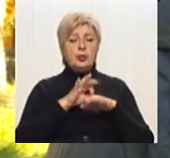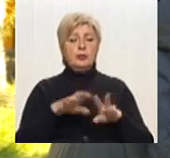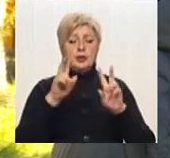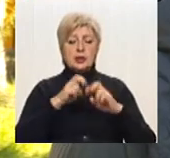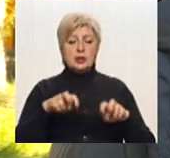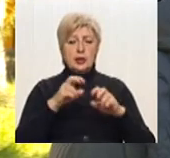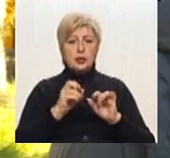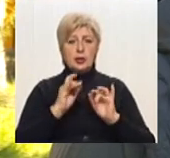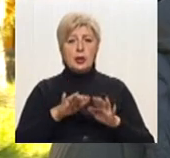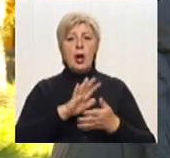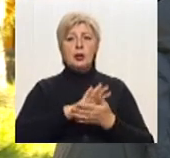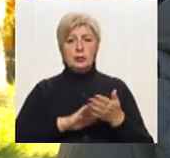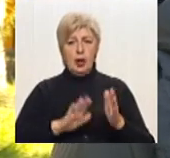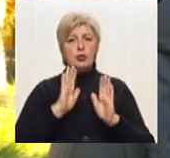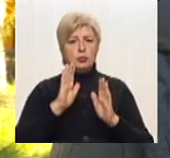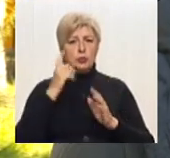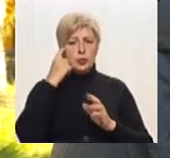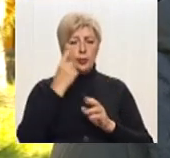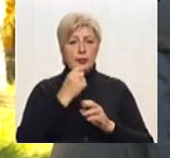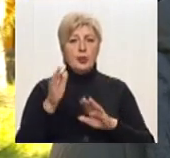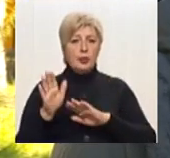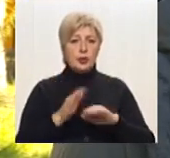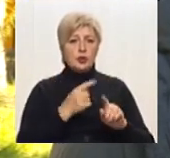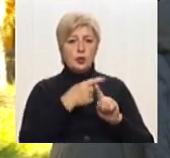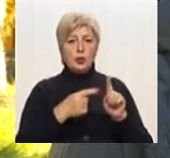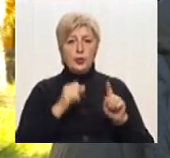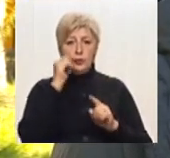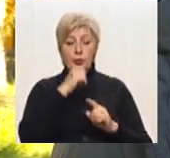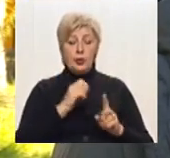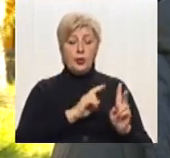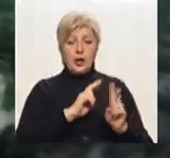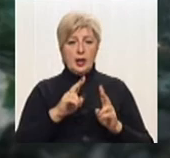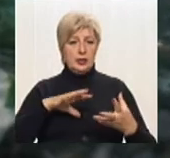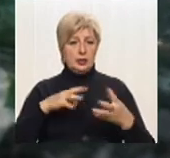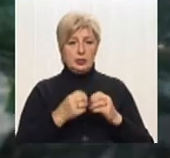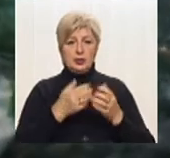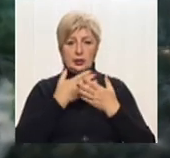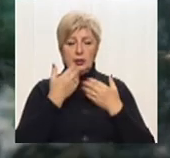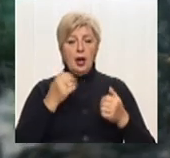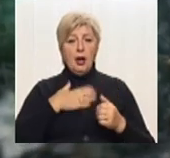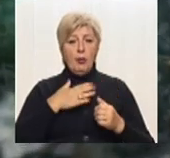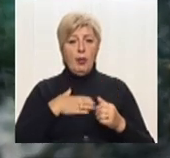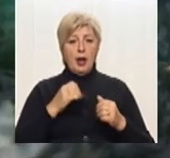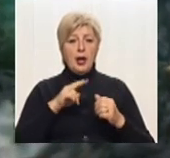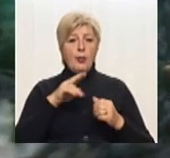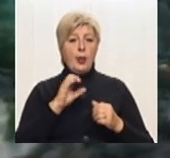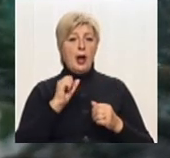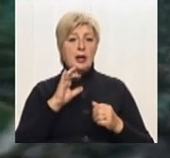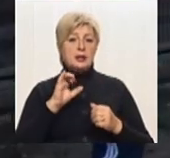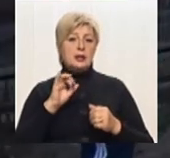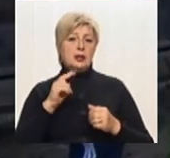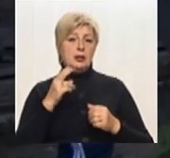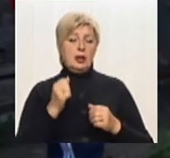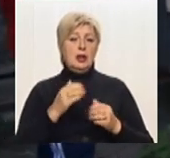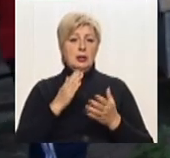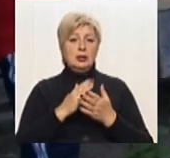подальшому будете проінформовані. Минуло вже півроку, ніяких результатів немає. Моя пасіка знаходиться на березі Карачунівського